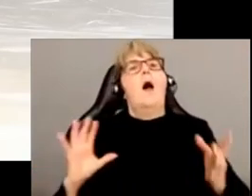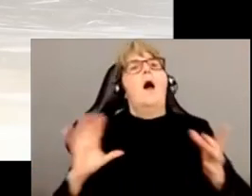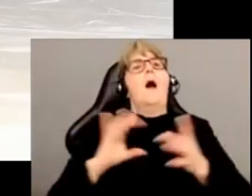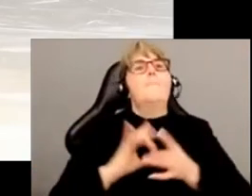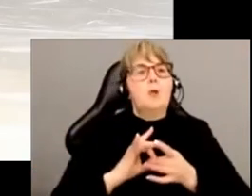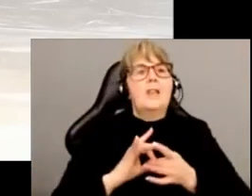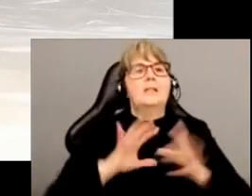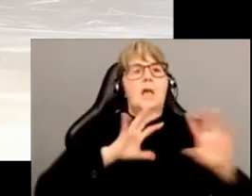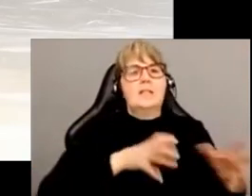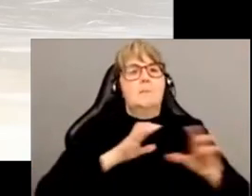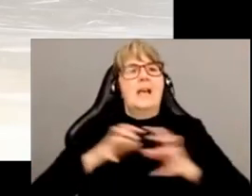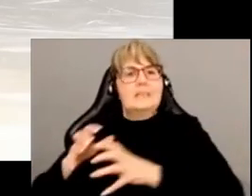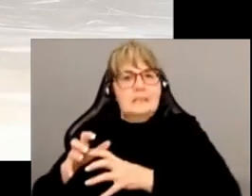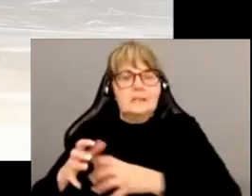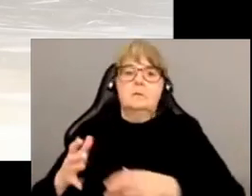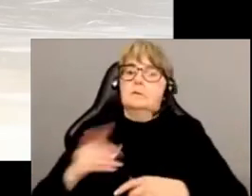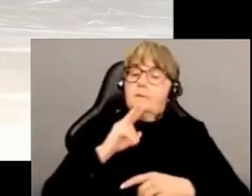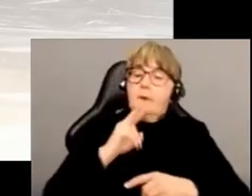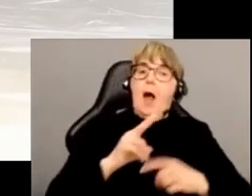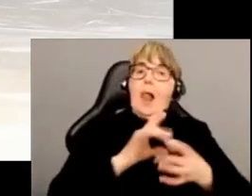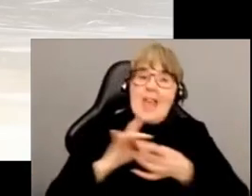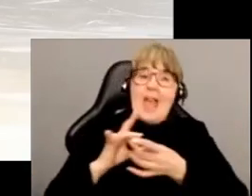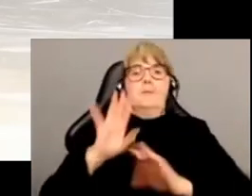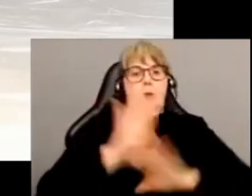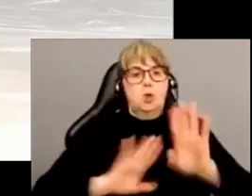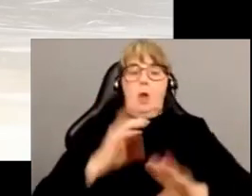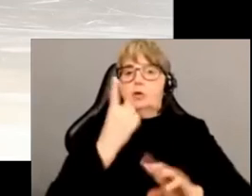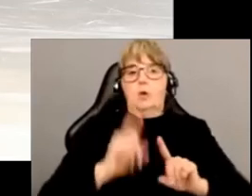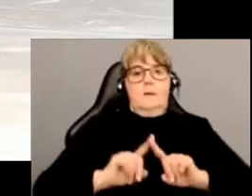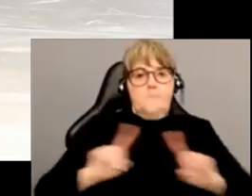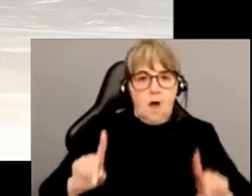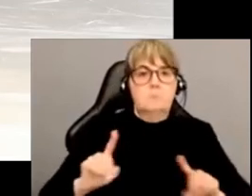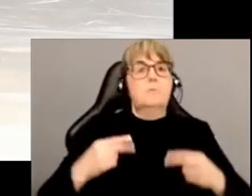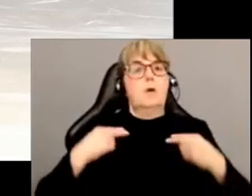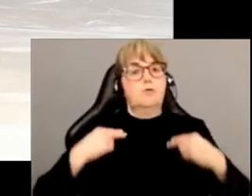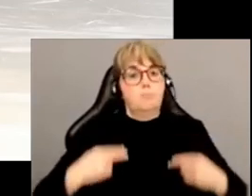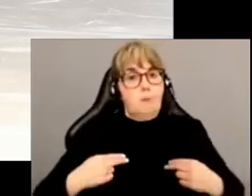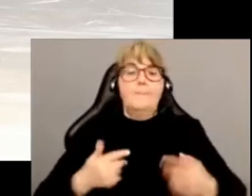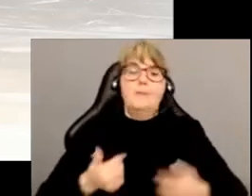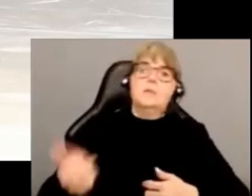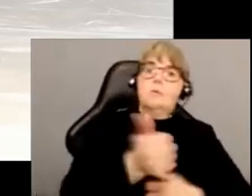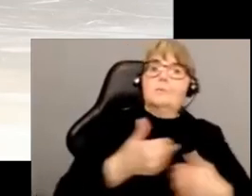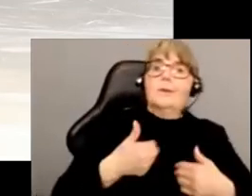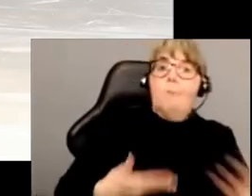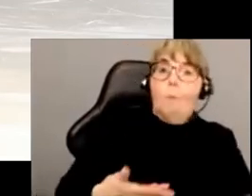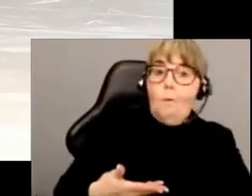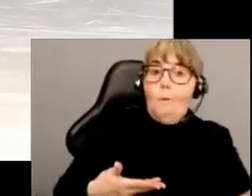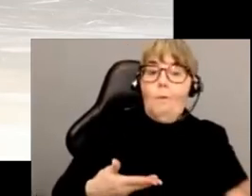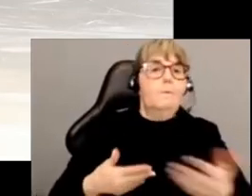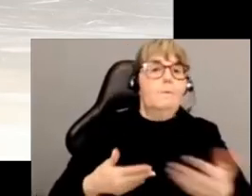'espèces, qui est une propriété purement biologique, qui est la seule différence entre les humains et les autres animaux, n'est pas